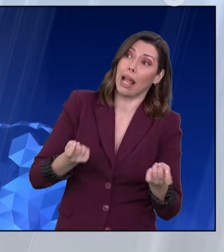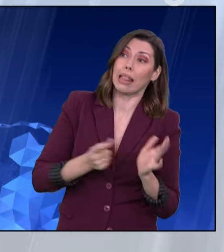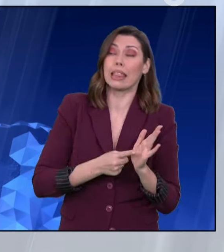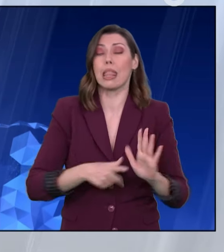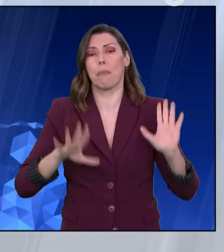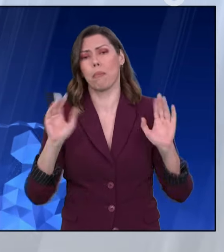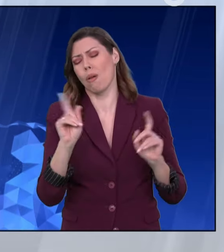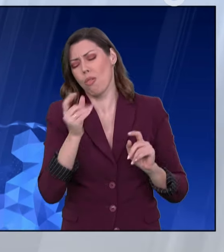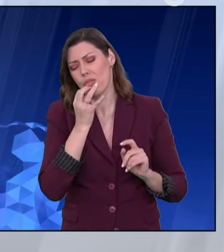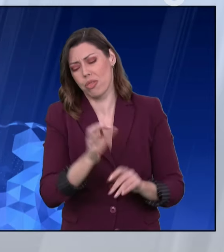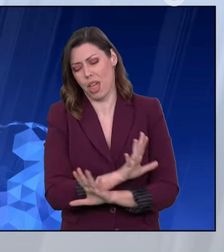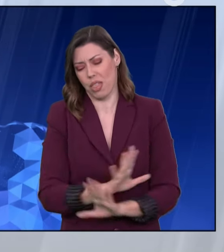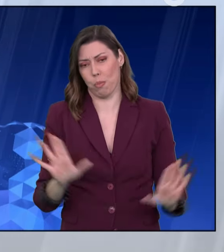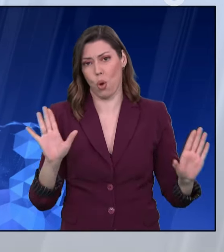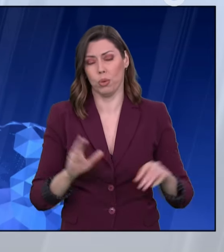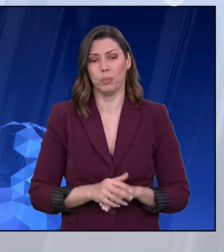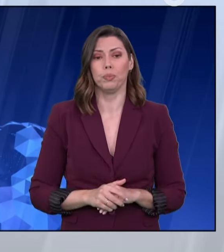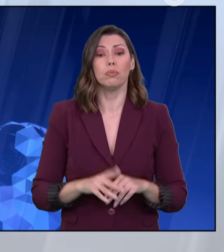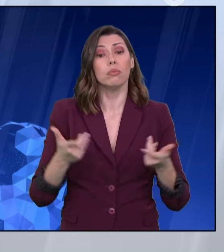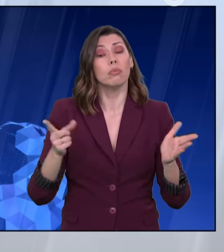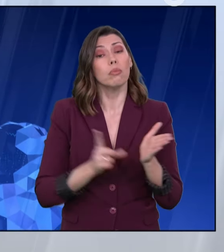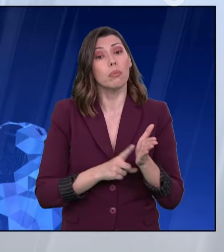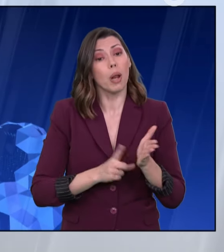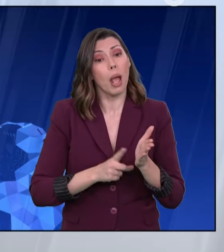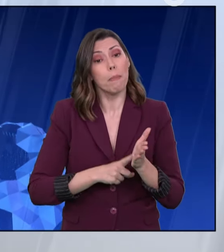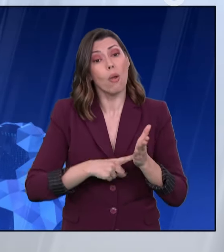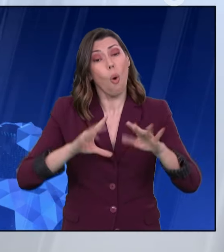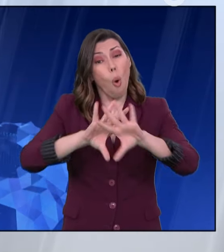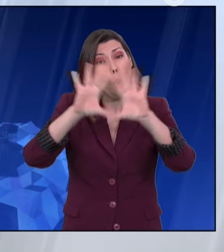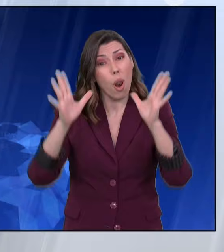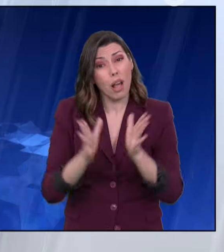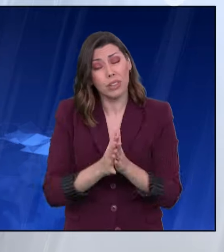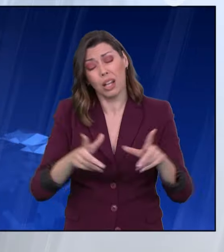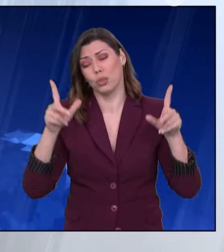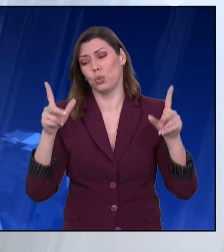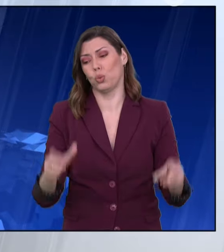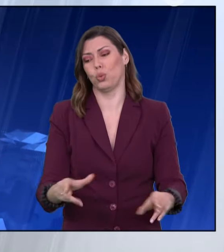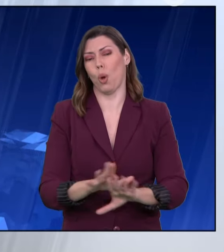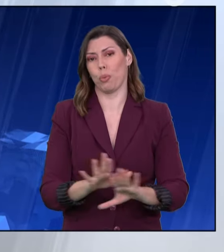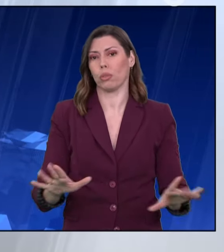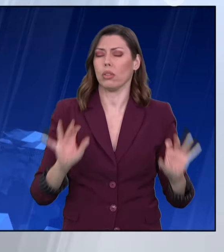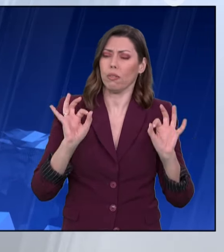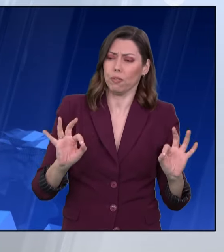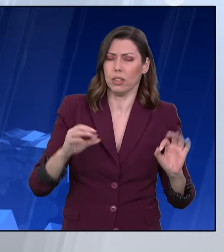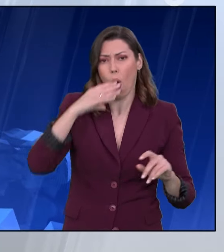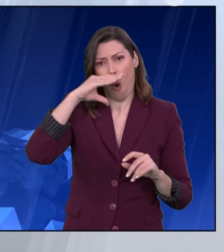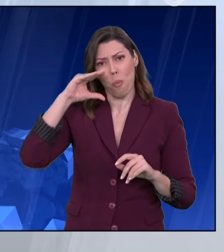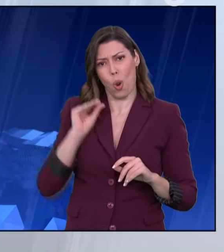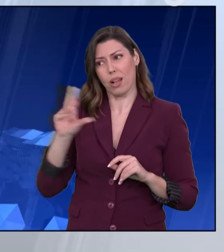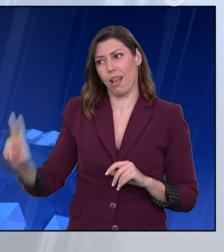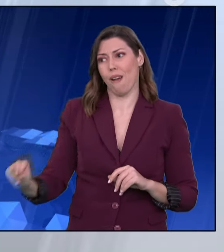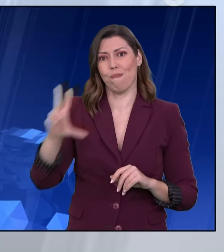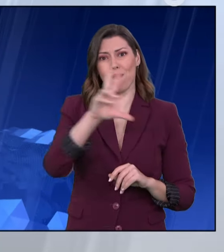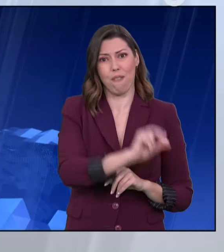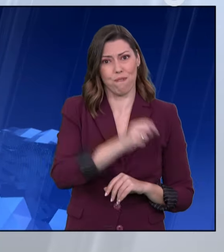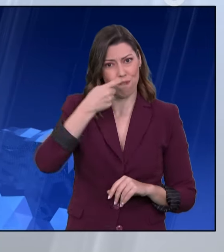στα όργανα του κόμματος. Κάπου πρέπει να σταματήσει αυτή η κατάσταση. Προφανώς ο Πολάκης δεν είναι ο βορύδης